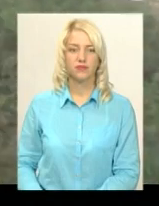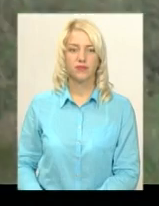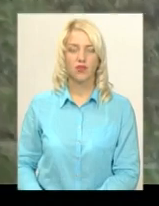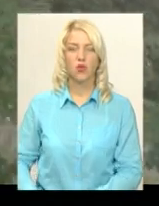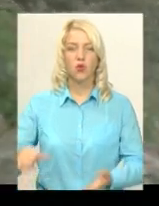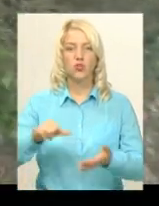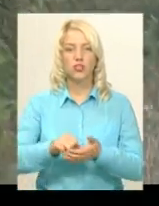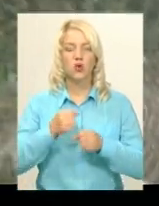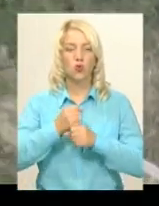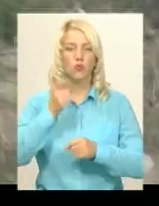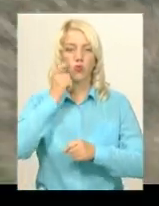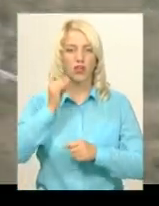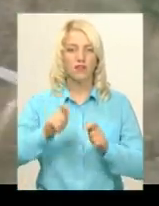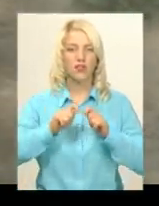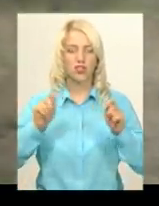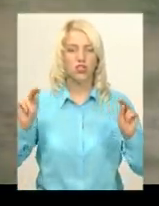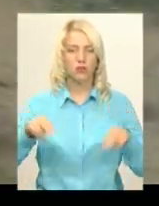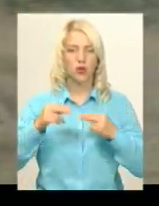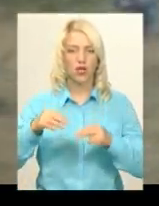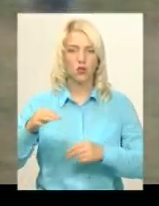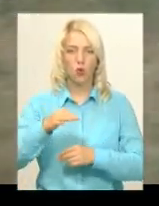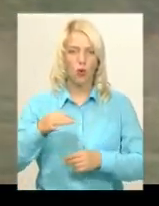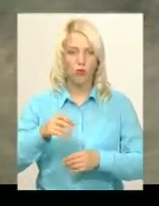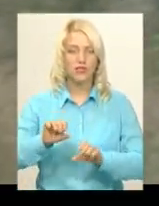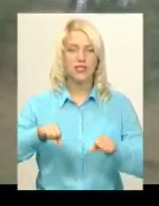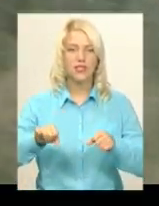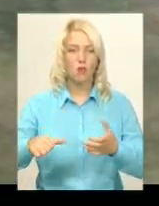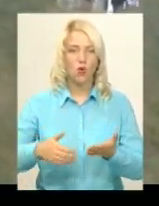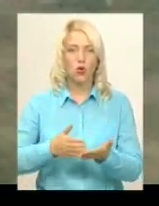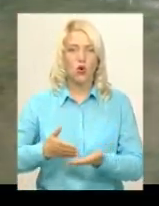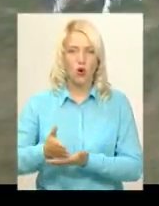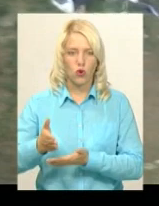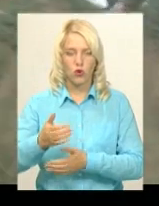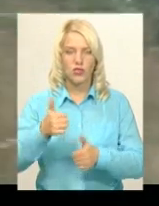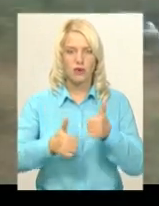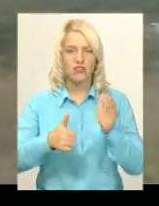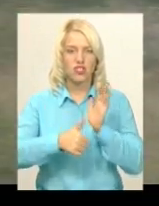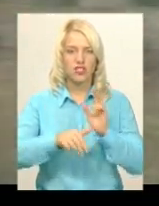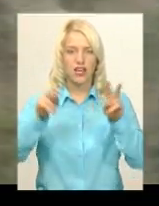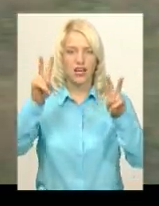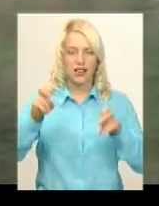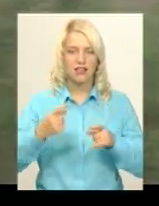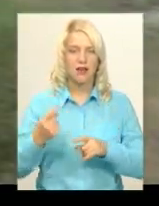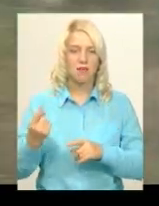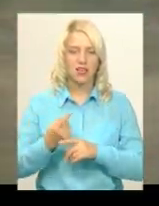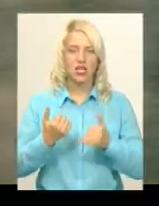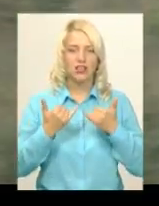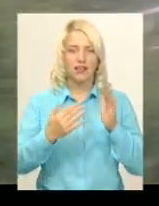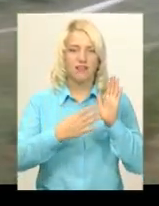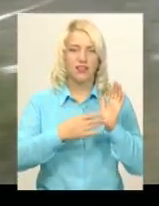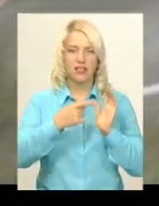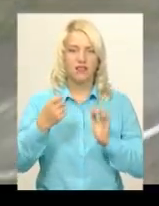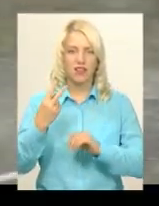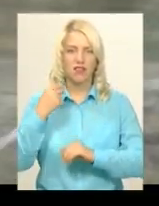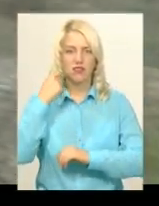Учасники Кубка України та відкритої чемпіонату області з мотокросу змагаються в шестих класах. Перший – для учасників 9-12 років на